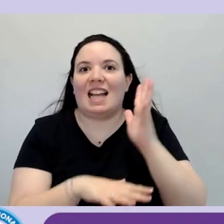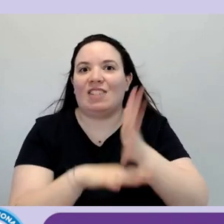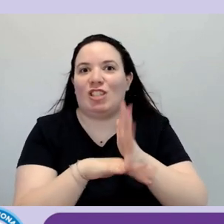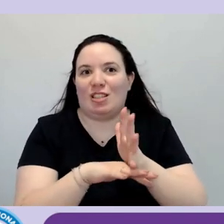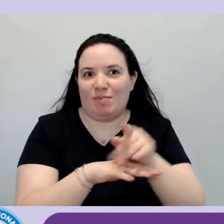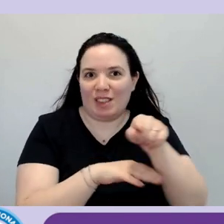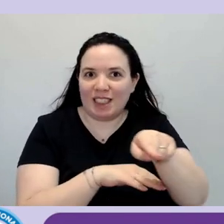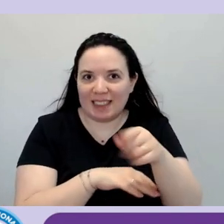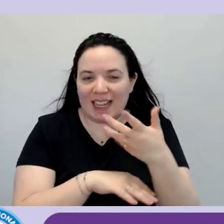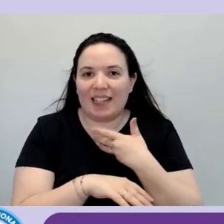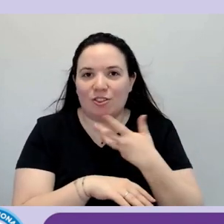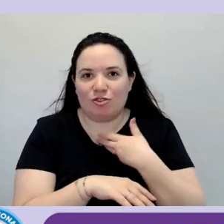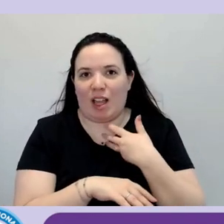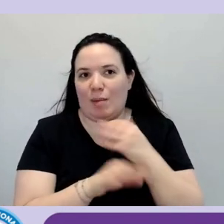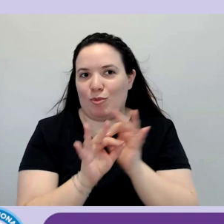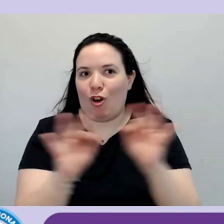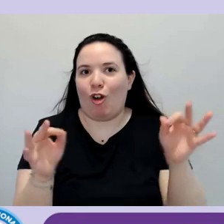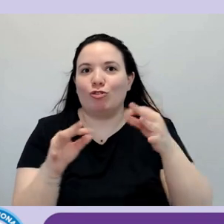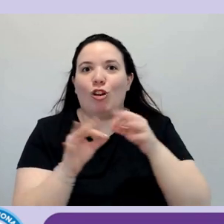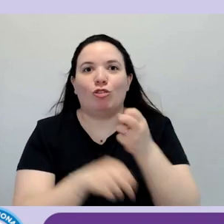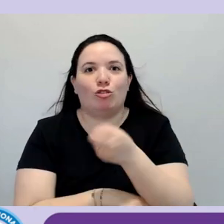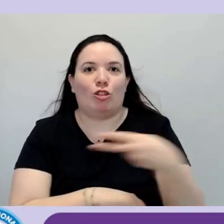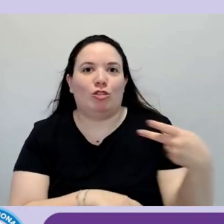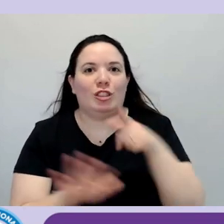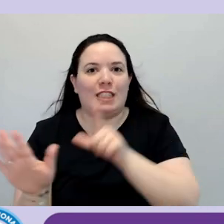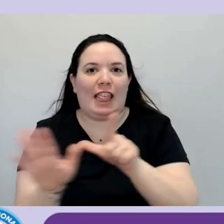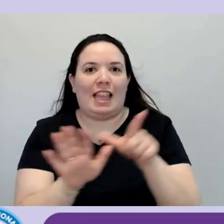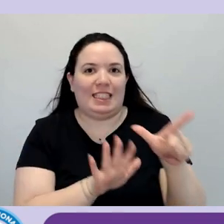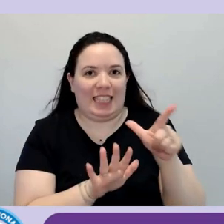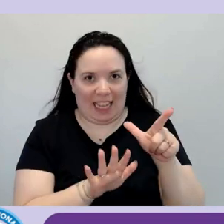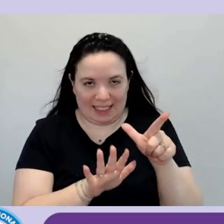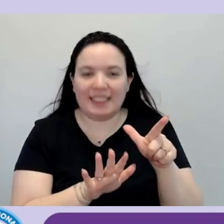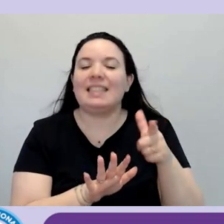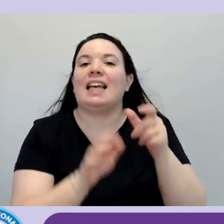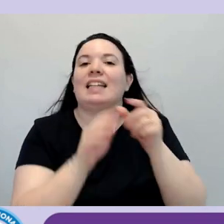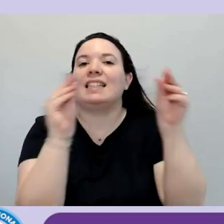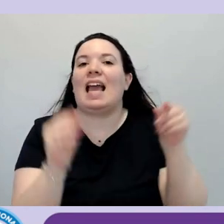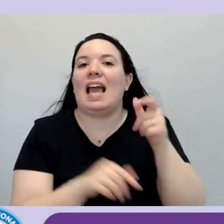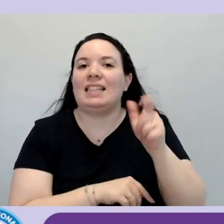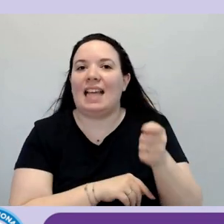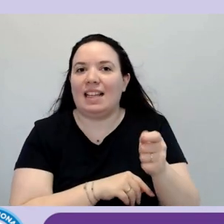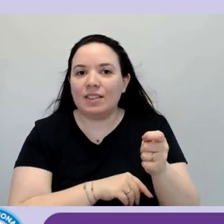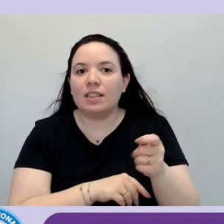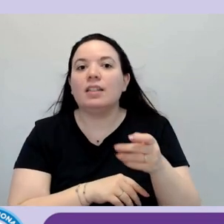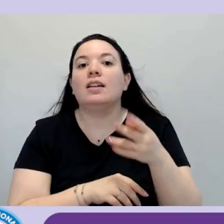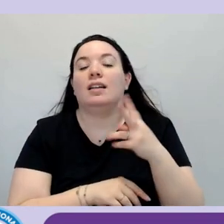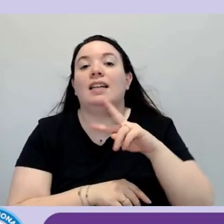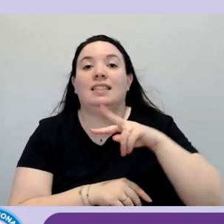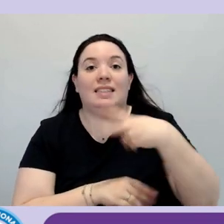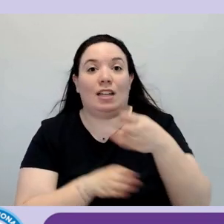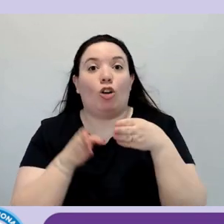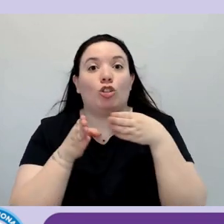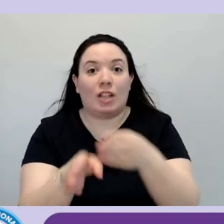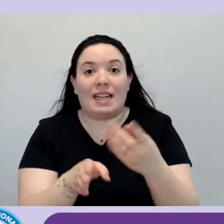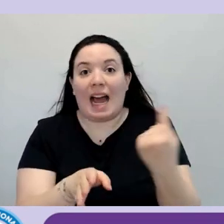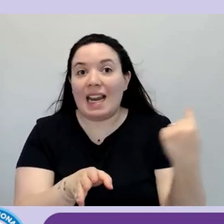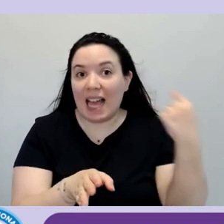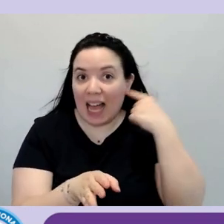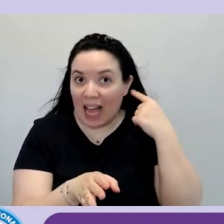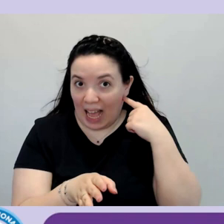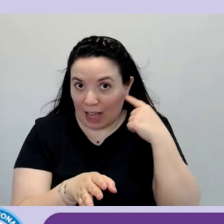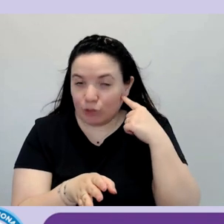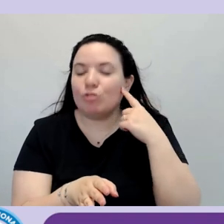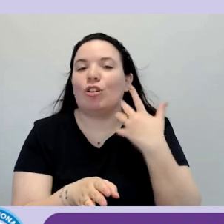sera avrà i sottotitoli alla pagina sette sette sette di Televideo e con il secondo canale audio eh di